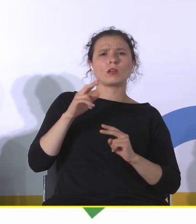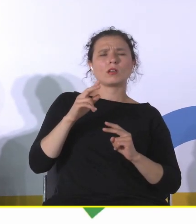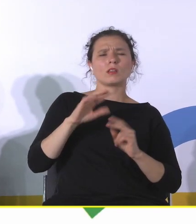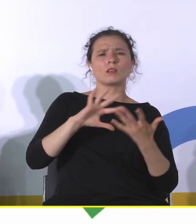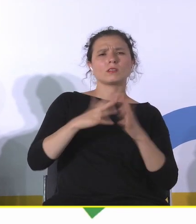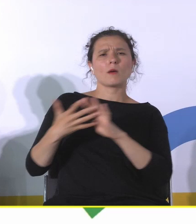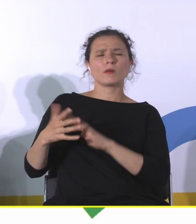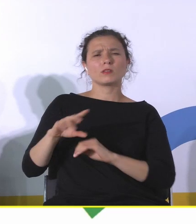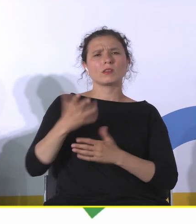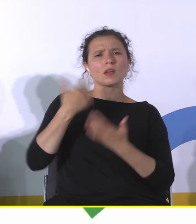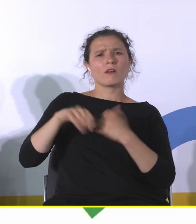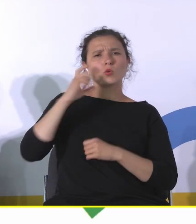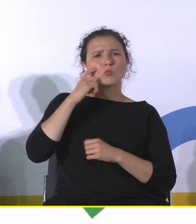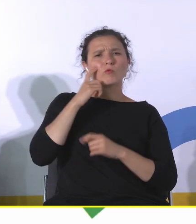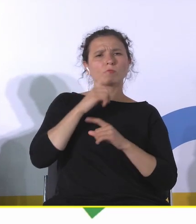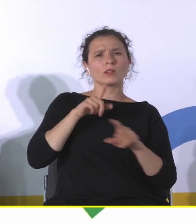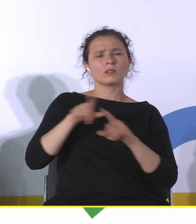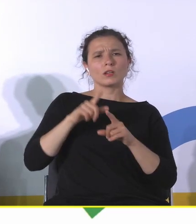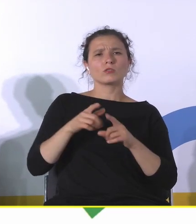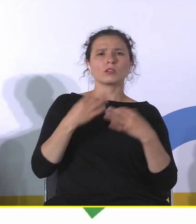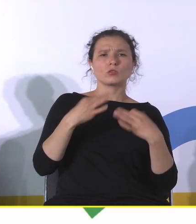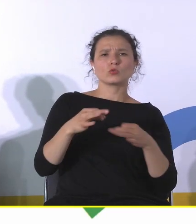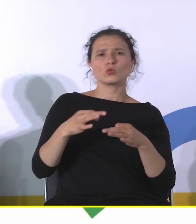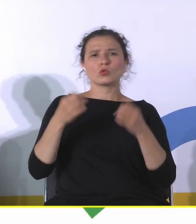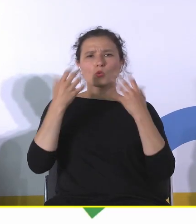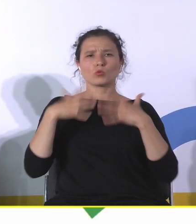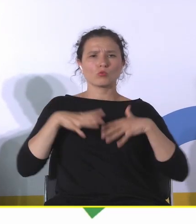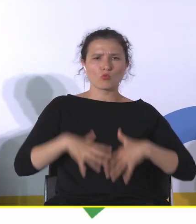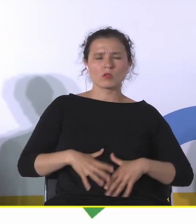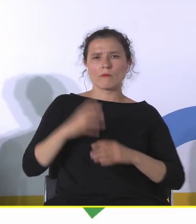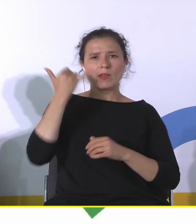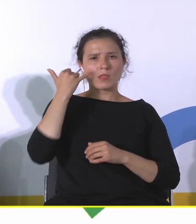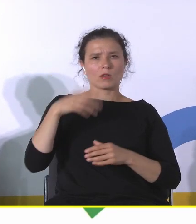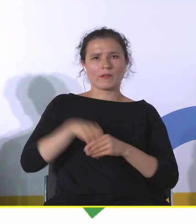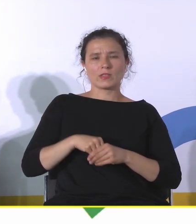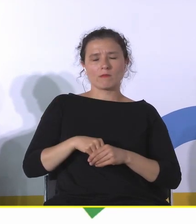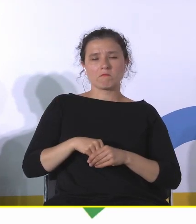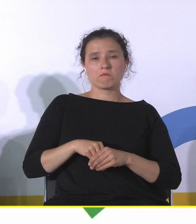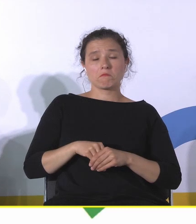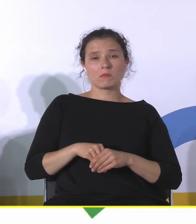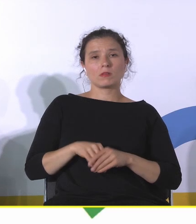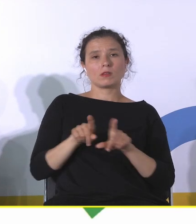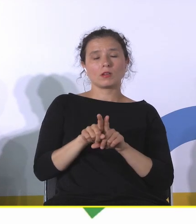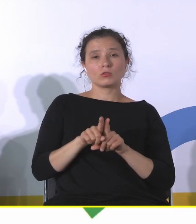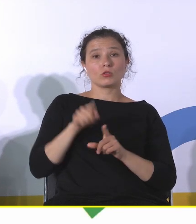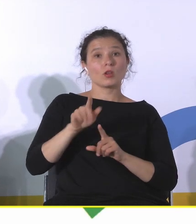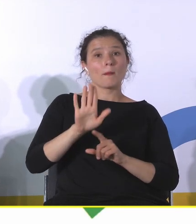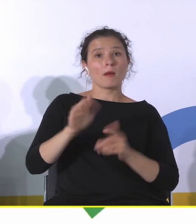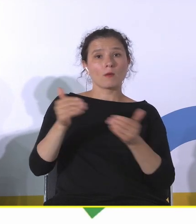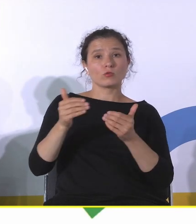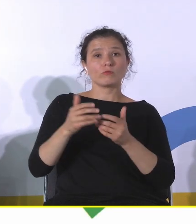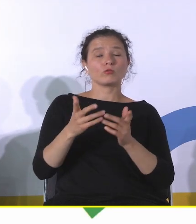historyczne, kulturowe, tożsamościowe i ideologiczne niekiedy, że one mają potencjał komercyjno-turystyczny. Prawda?